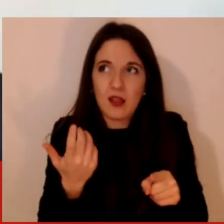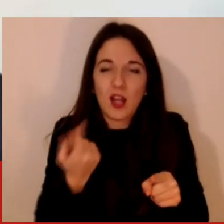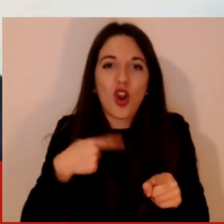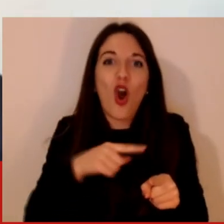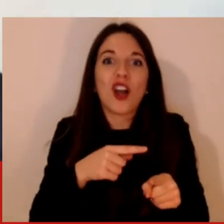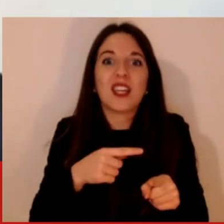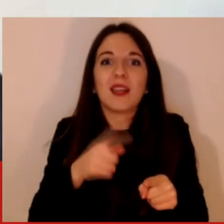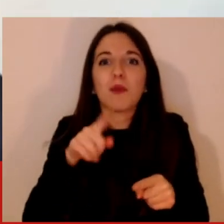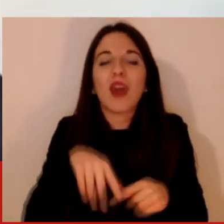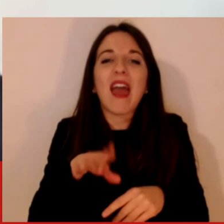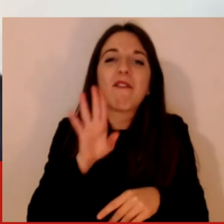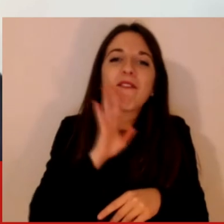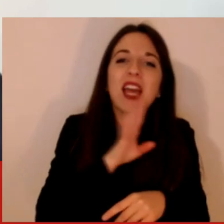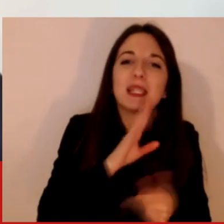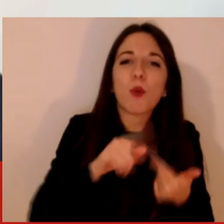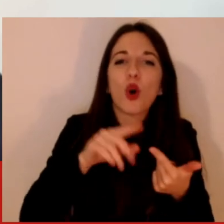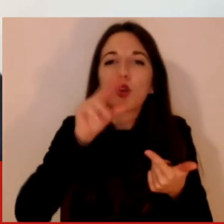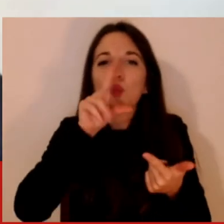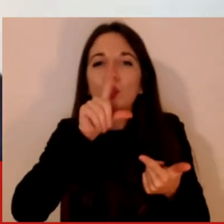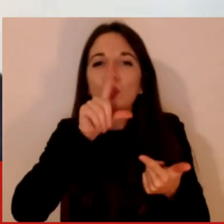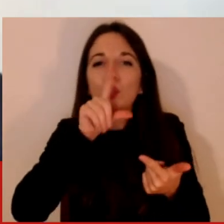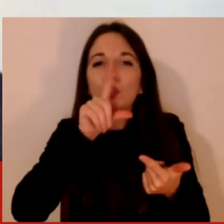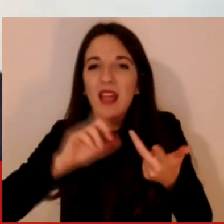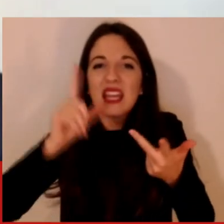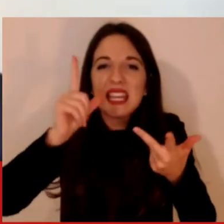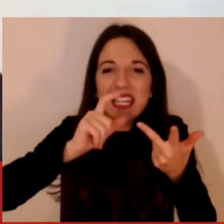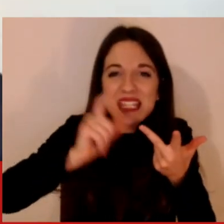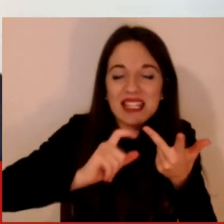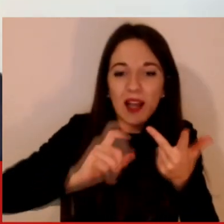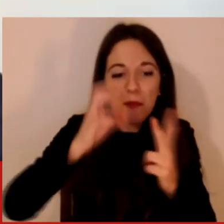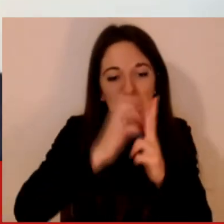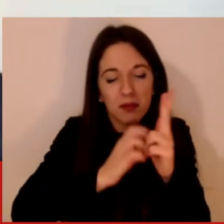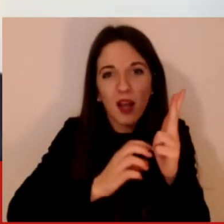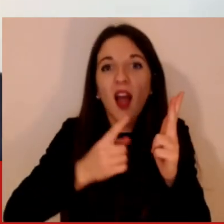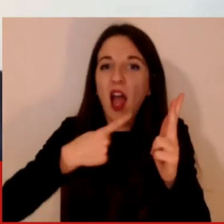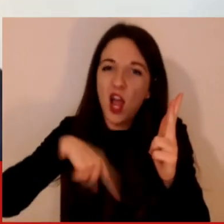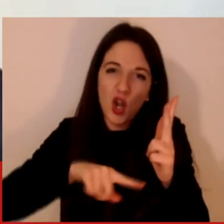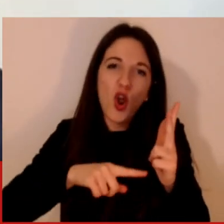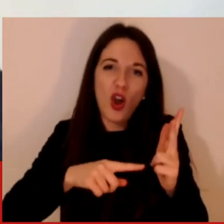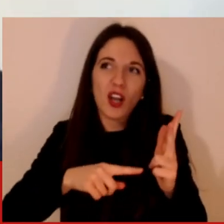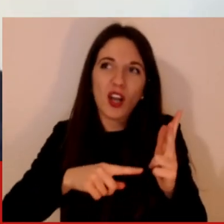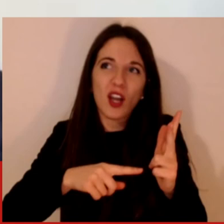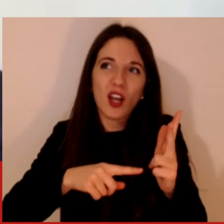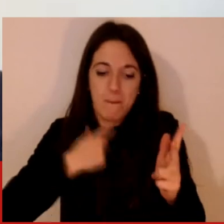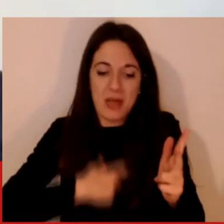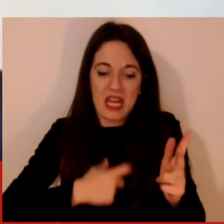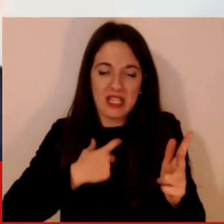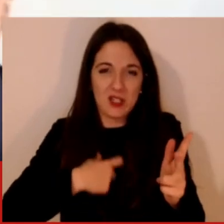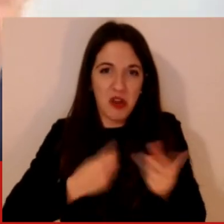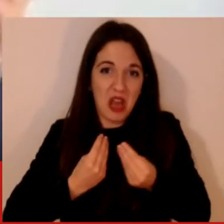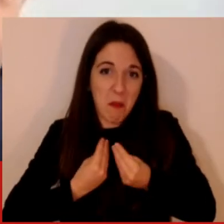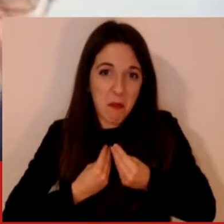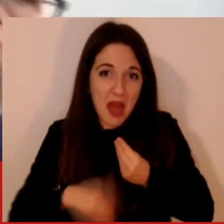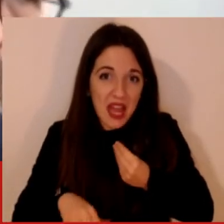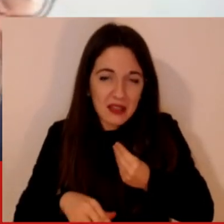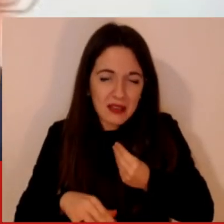social. In qualche modo diventiamo tante di persone molto spesso diverse quindi in realtà perdiamo qualche cosa da una parte ma